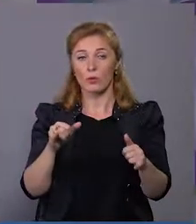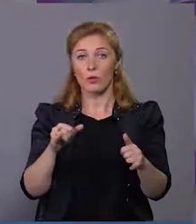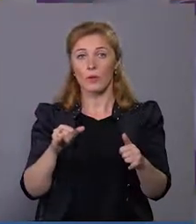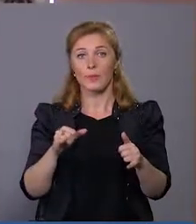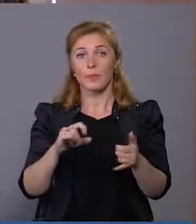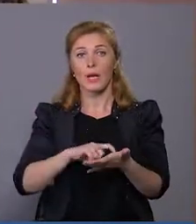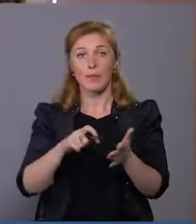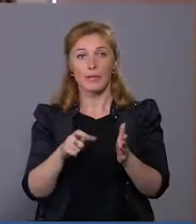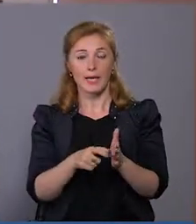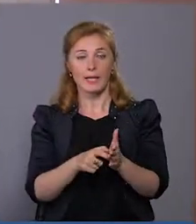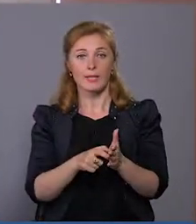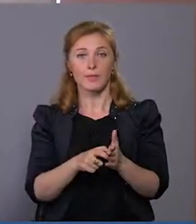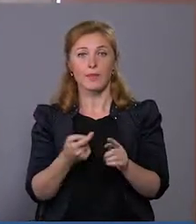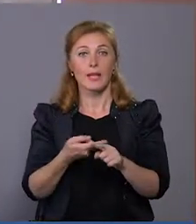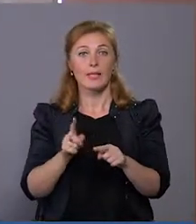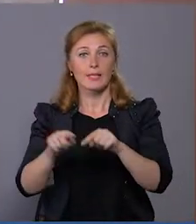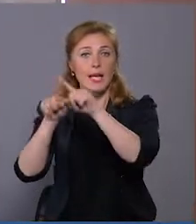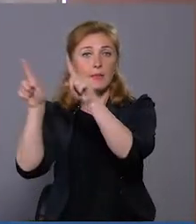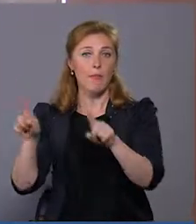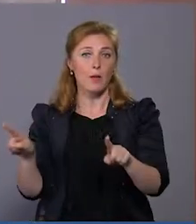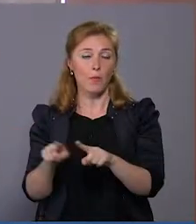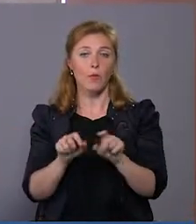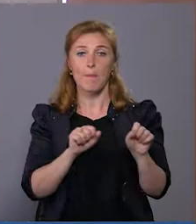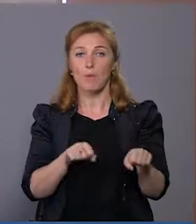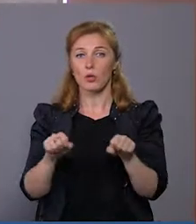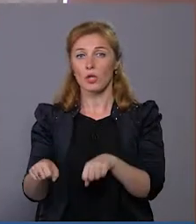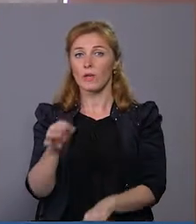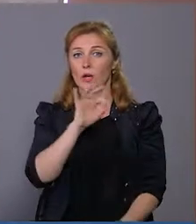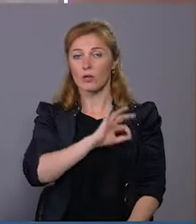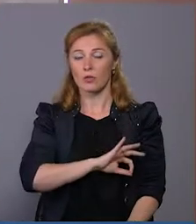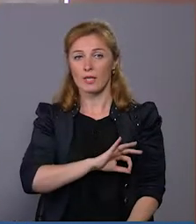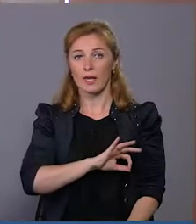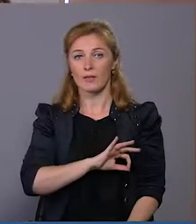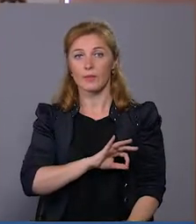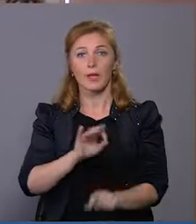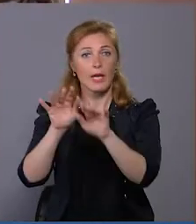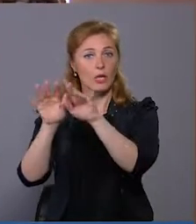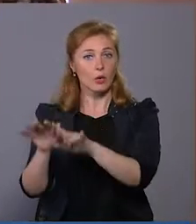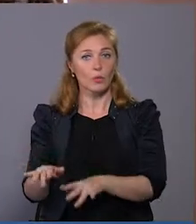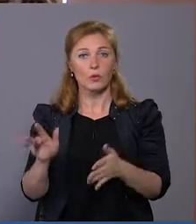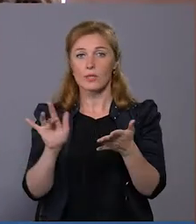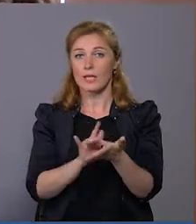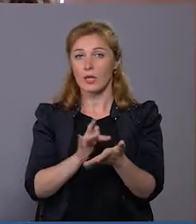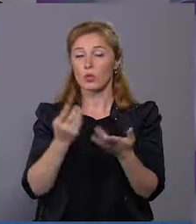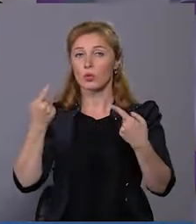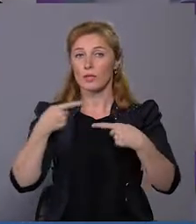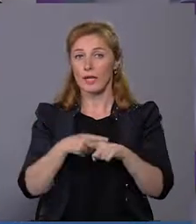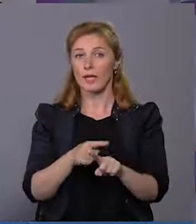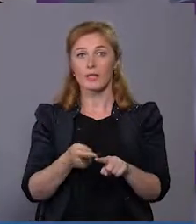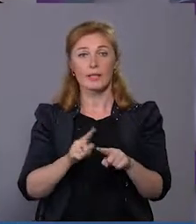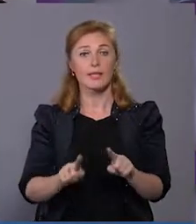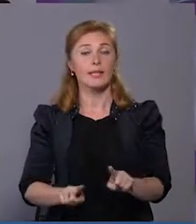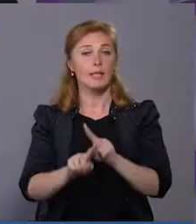-математичної галузі. Смартборд – це можливості використання маркерної дошки і комп'ютерної сенсорної техніки. Це